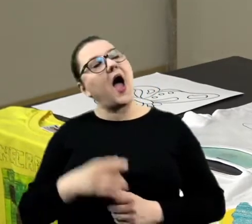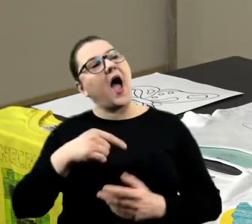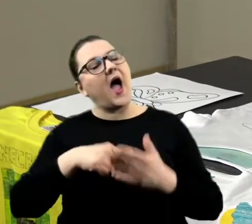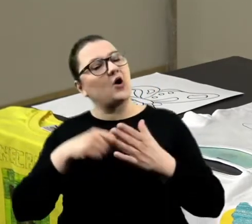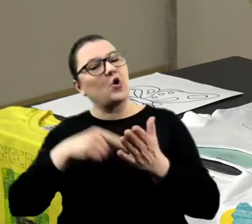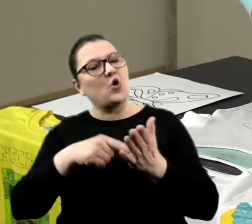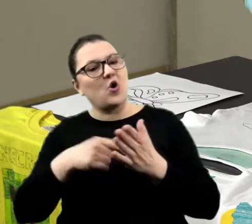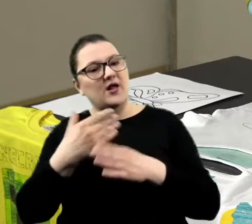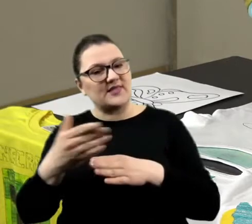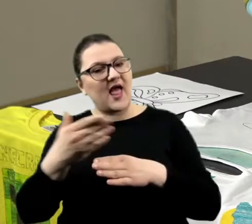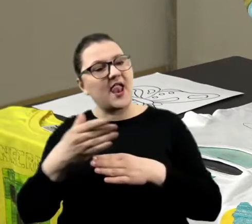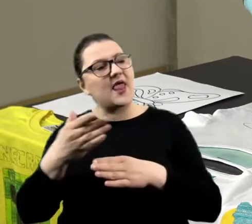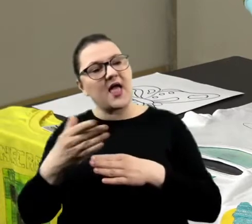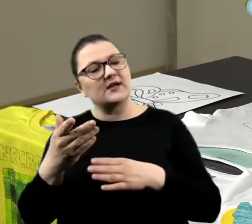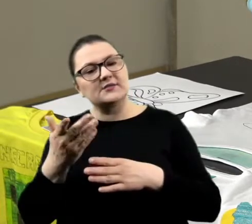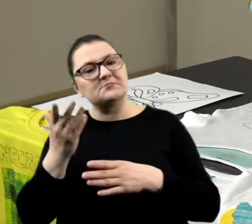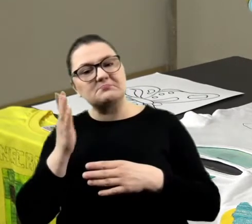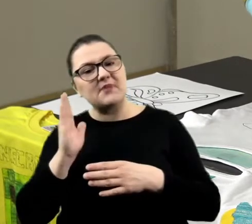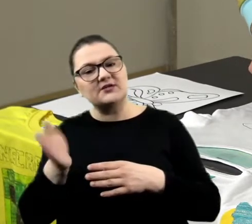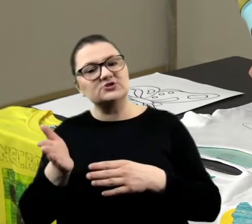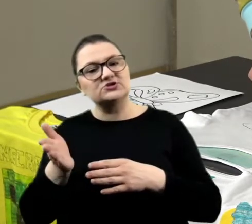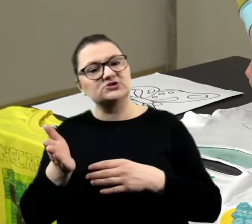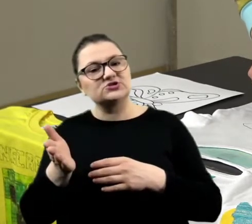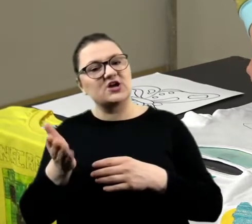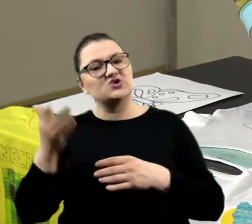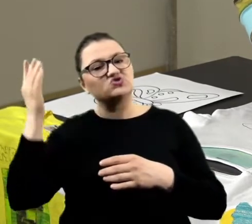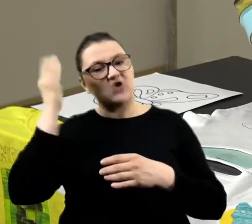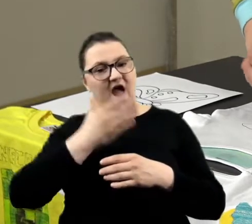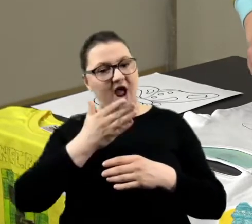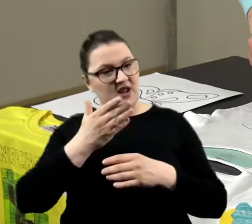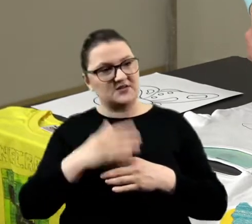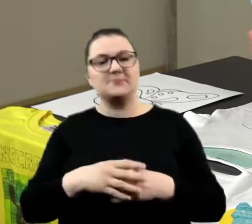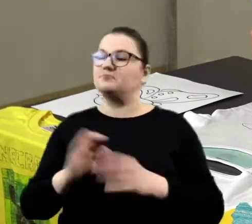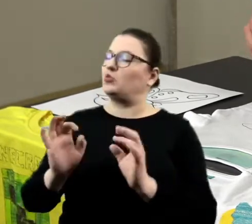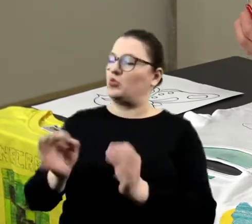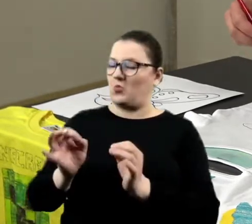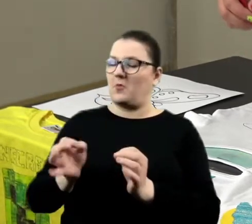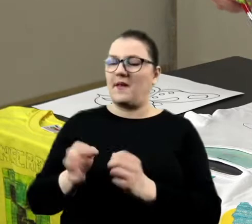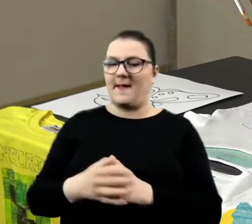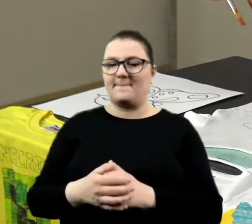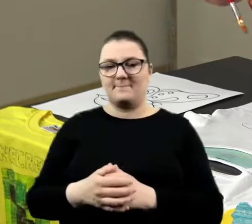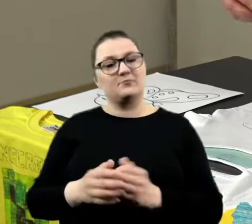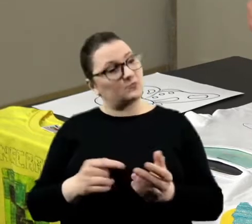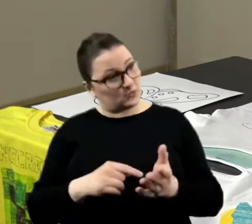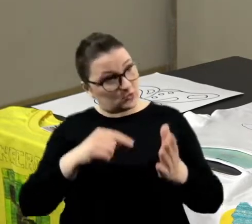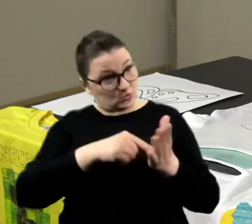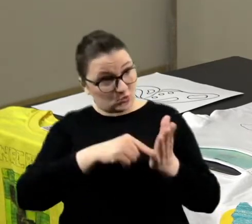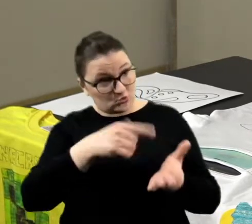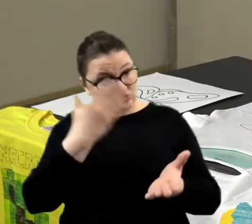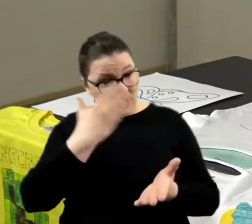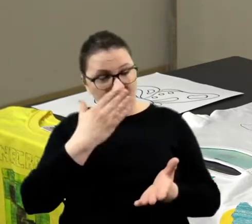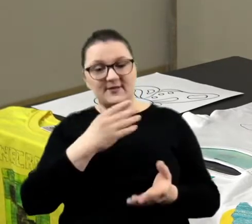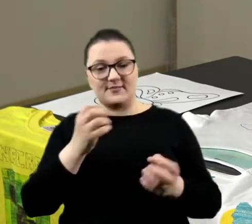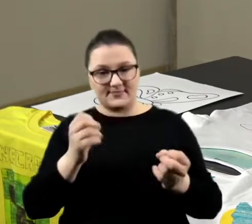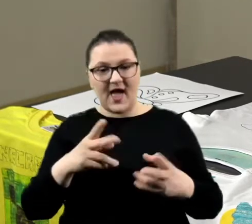to będzie czarny. Dobra. Oto dalej. Tutaj będzie czarne? Tak,